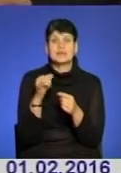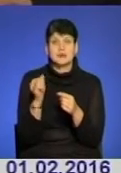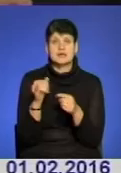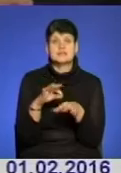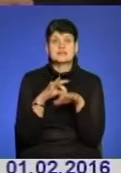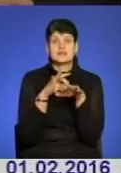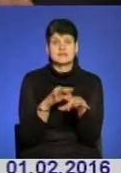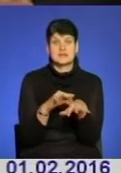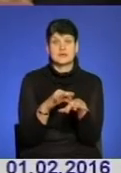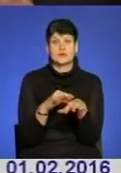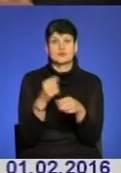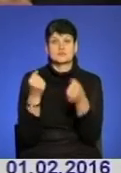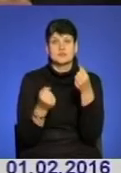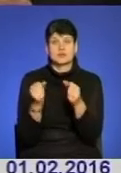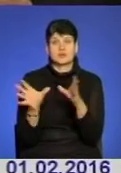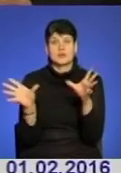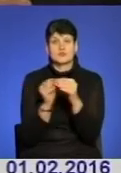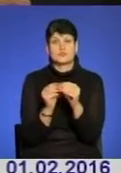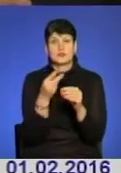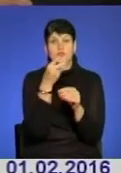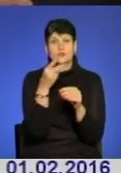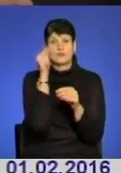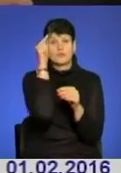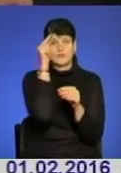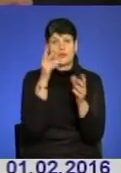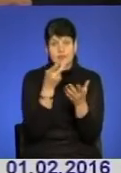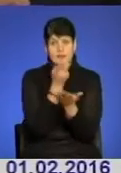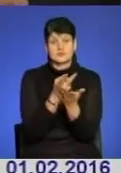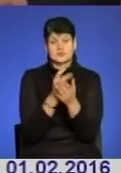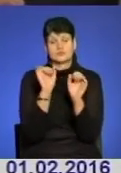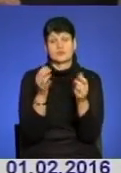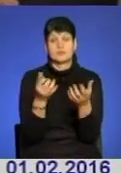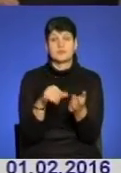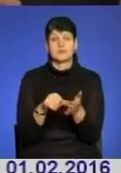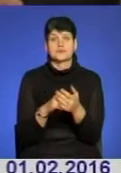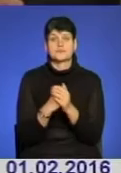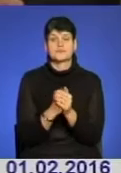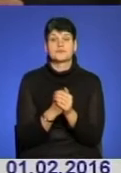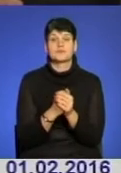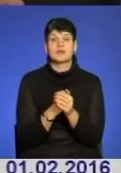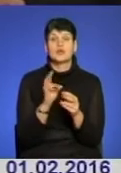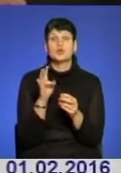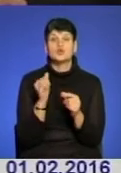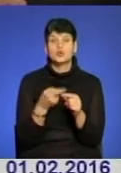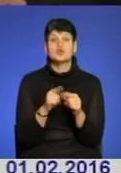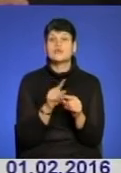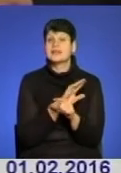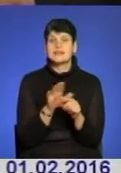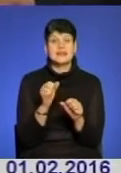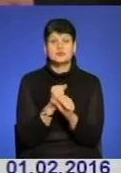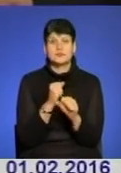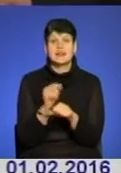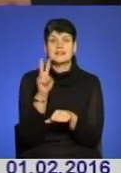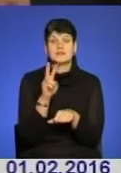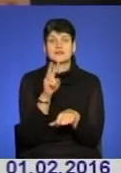реанімобілем на другий поверх. Тоді він так от лежачи в реанімобілі може приймати участь. Ну звичайно, що цього вони не зробили, але на дві